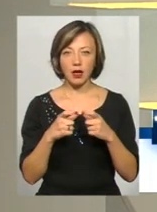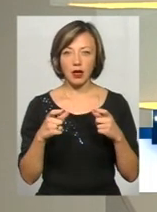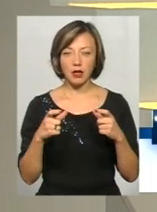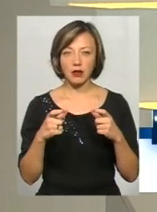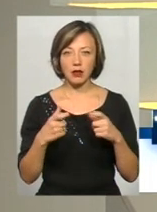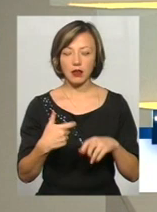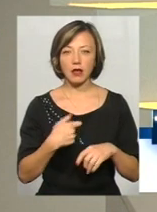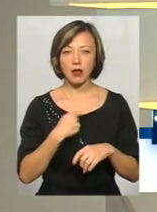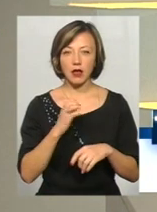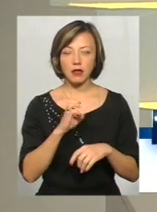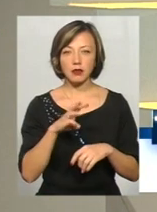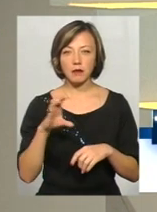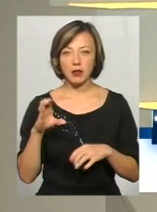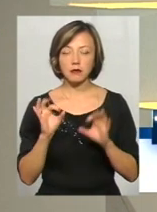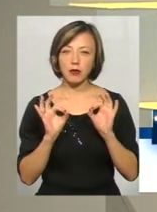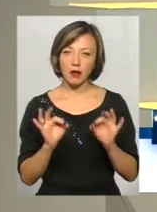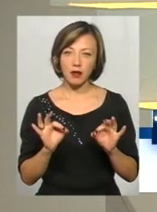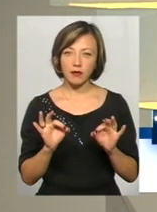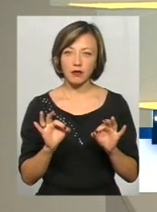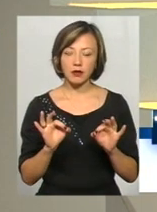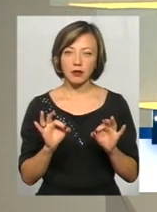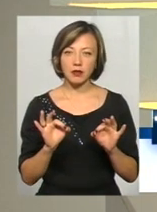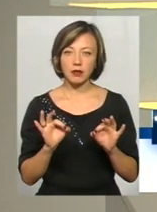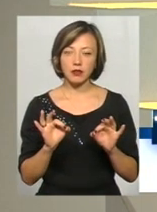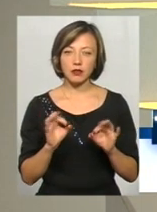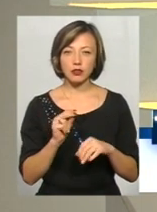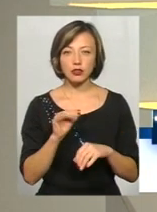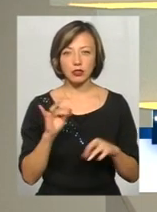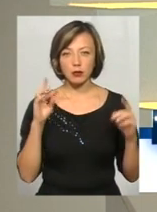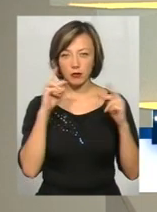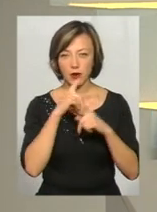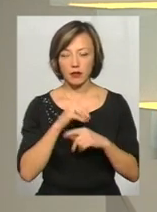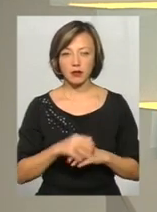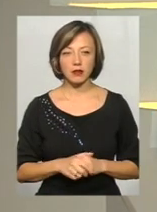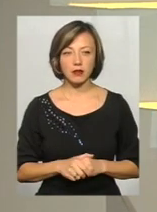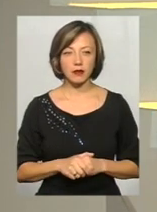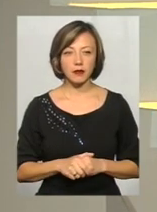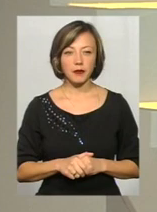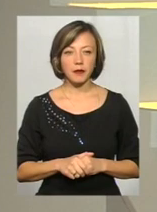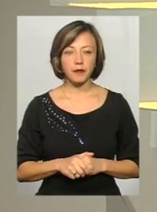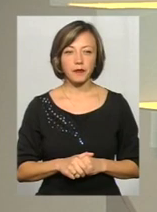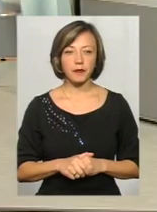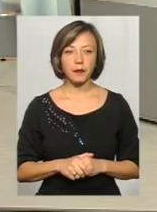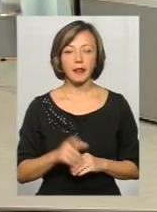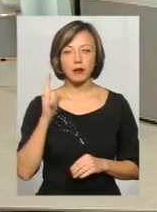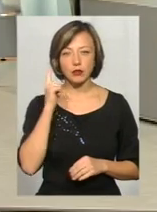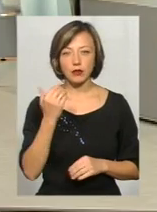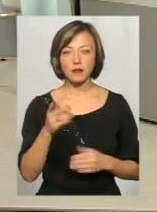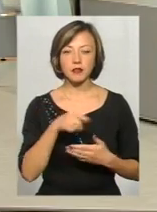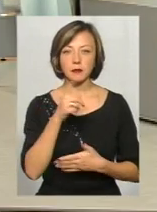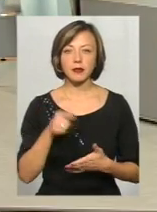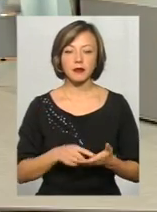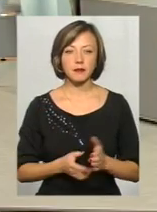смс-під. Чи це правильно так висилати смс-під, чи не правильно? Скажіть, будь ласка. Дякую. Ми почули ваше питання.